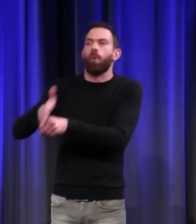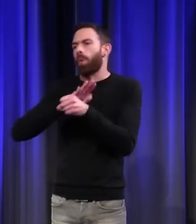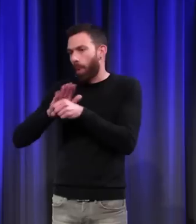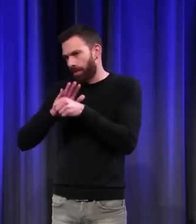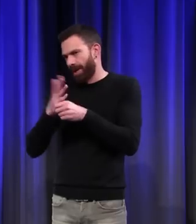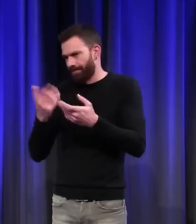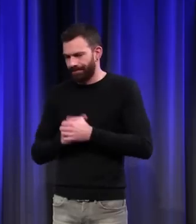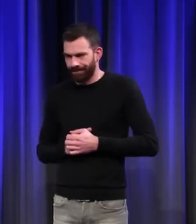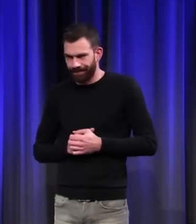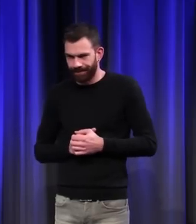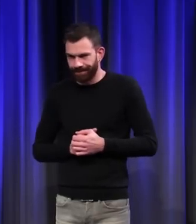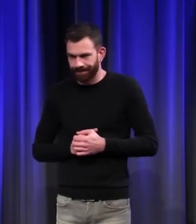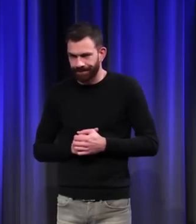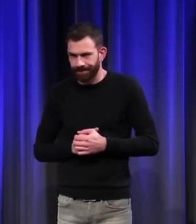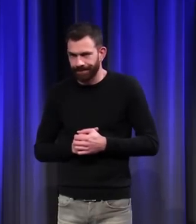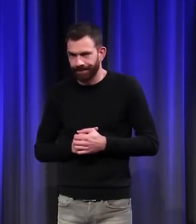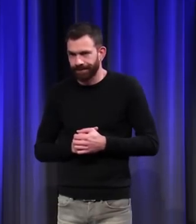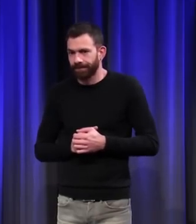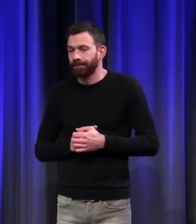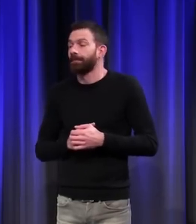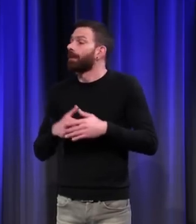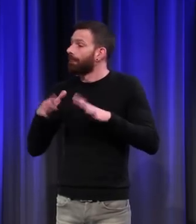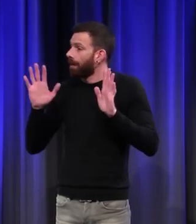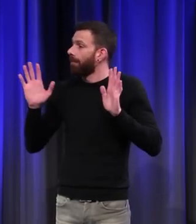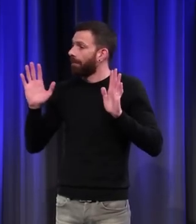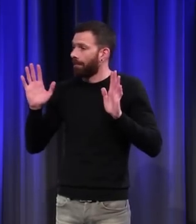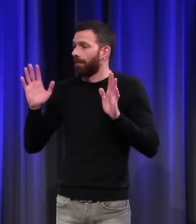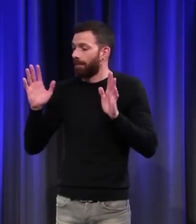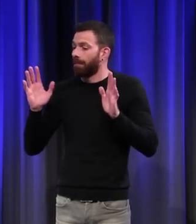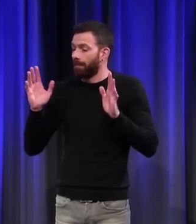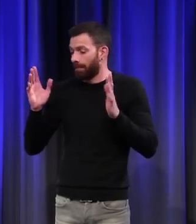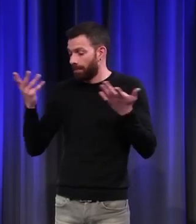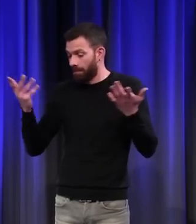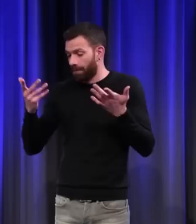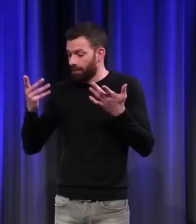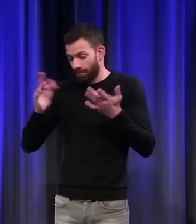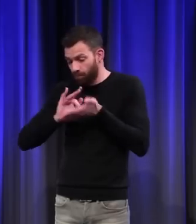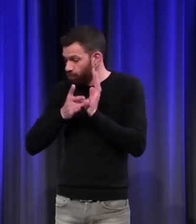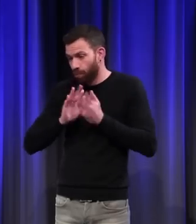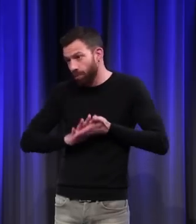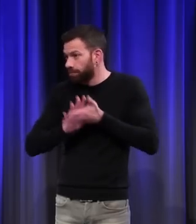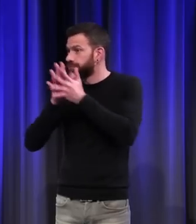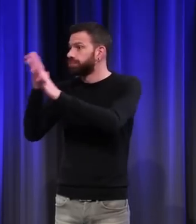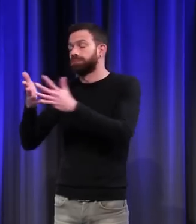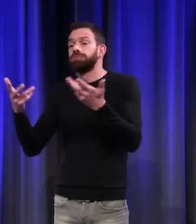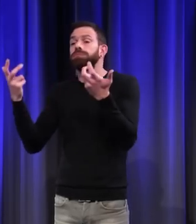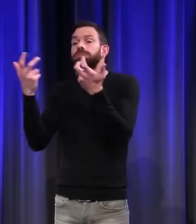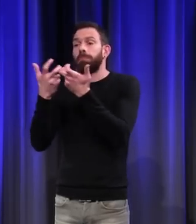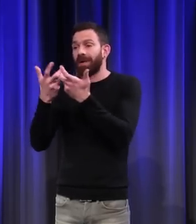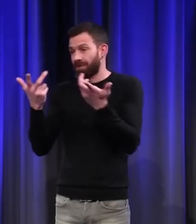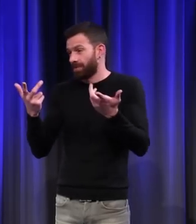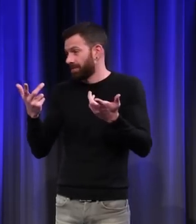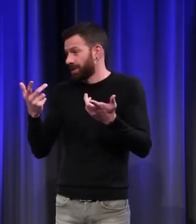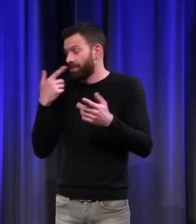'image que l'on s'en fait. Mais les choses évoluent. Je prends un exemple dans ce que je connais. Je vais prendre presque